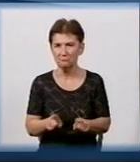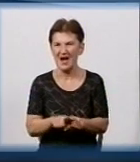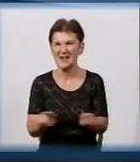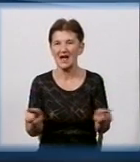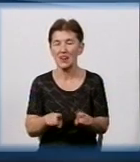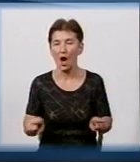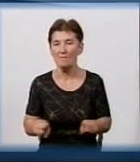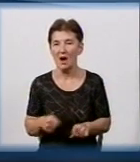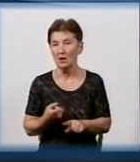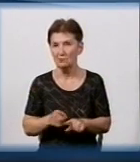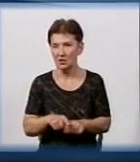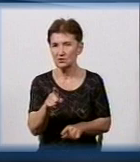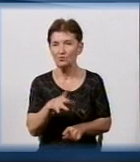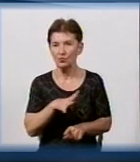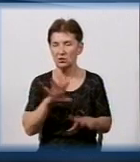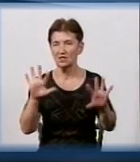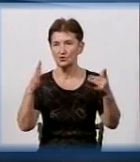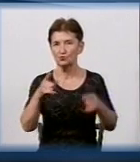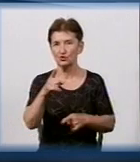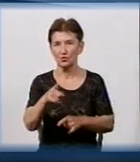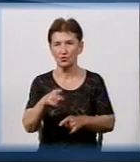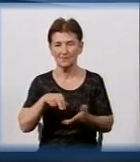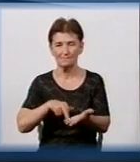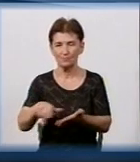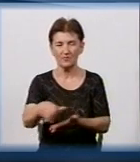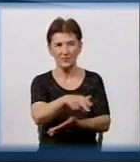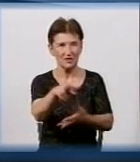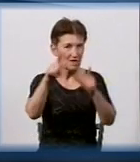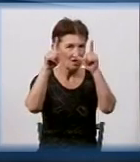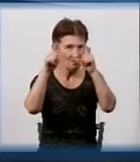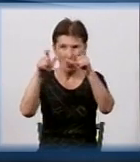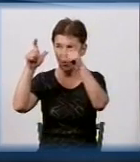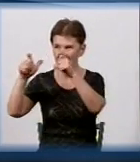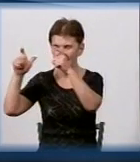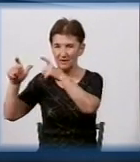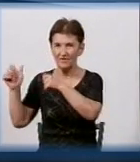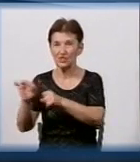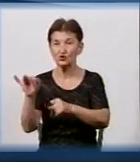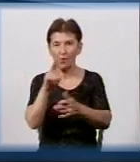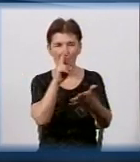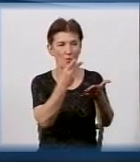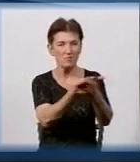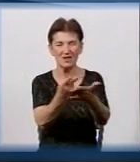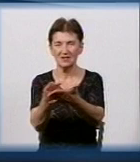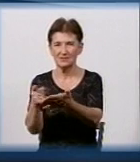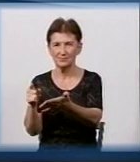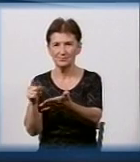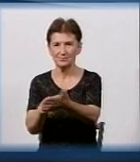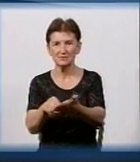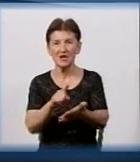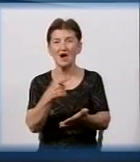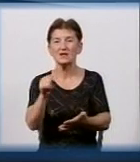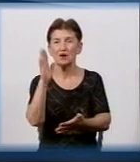Дуже був случай, я ходив дворами, фотографував ці рекламу, щоб обозначити, де провести акцію. І